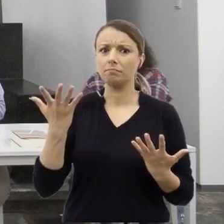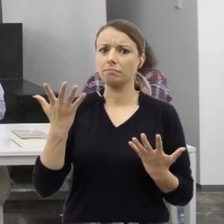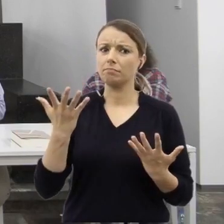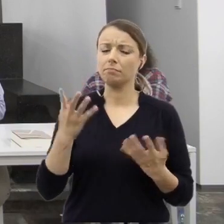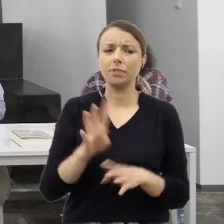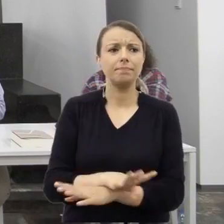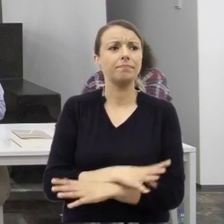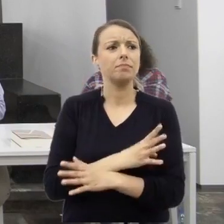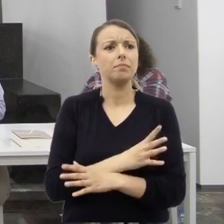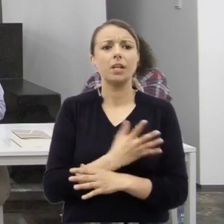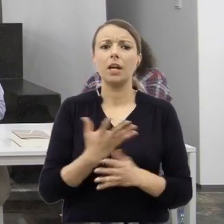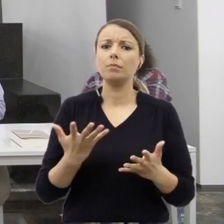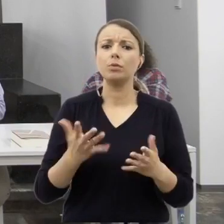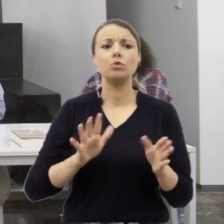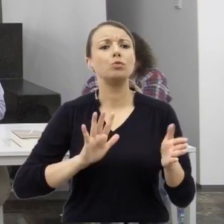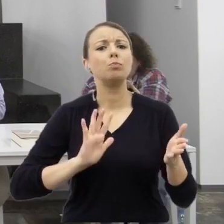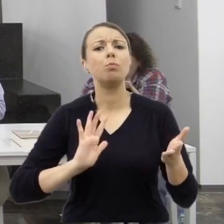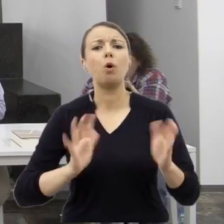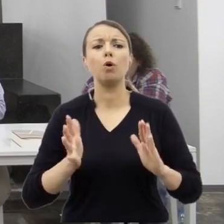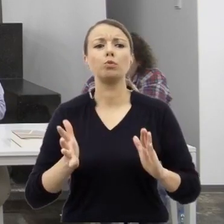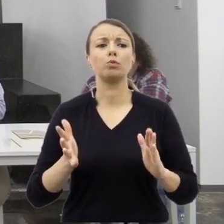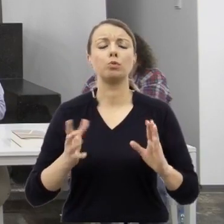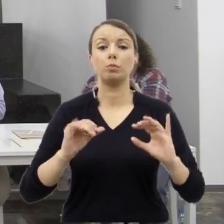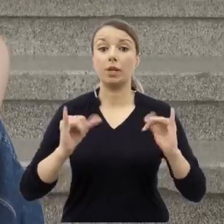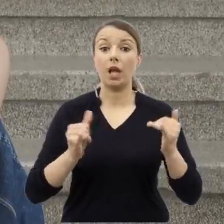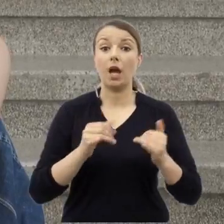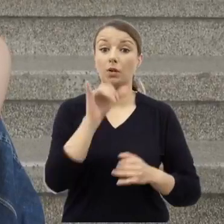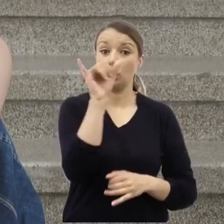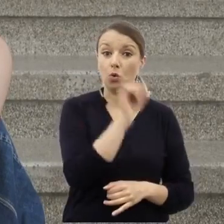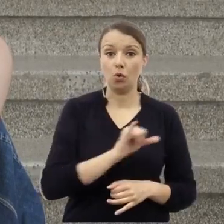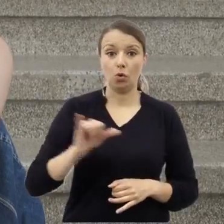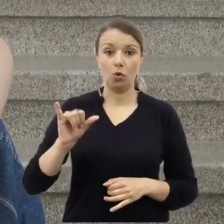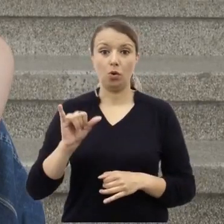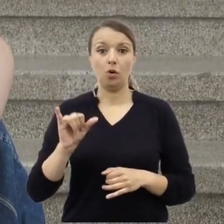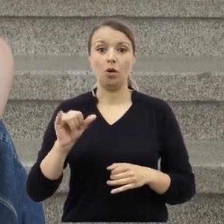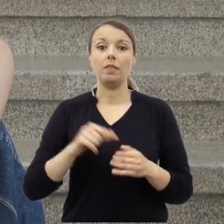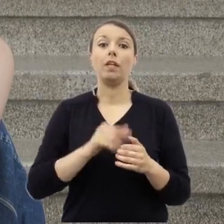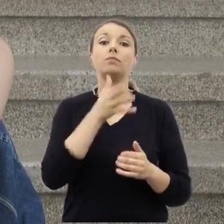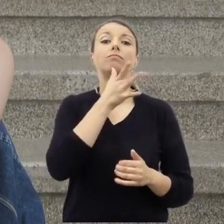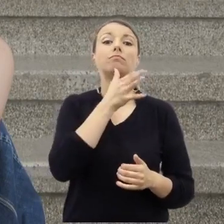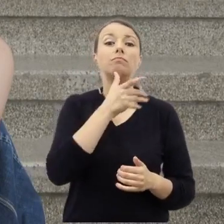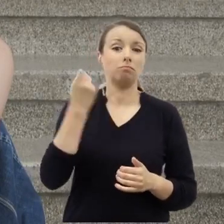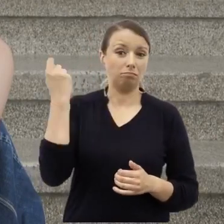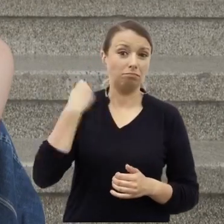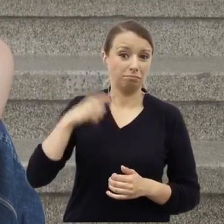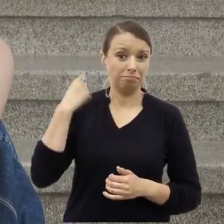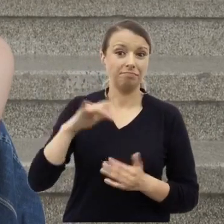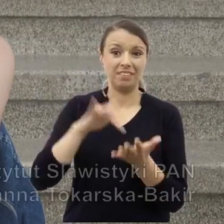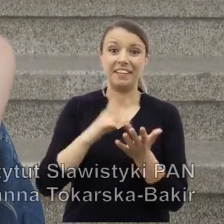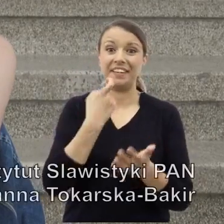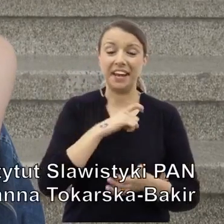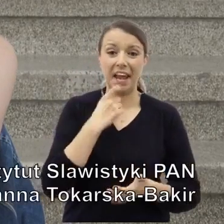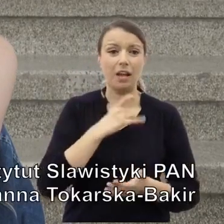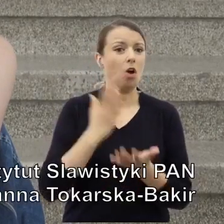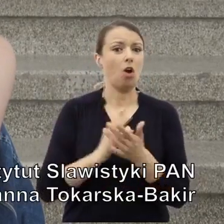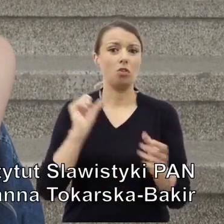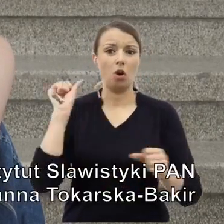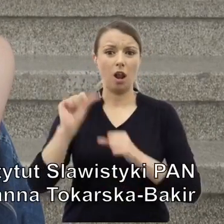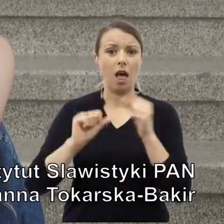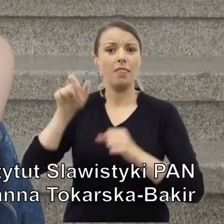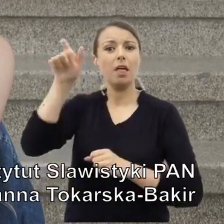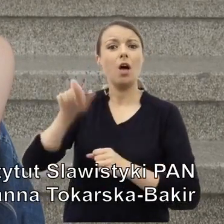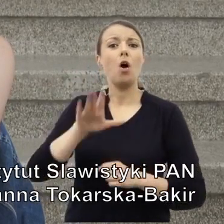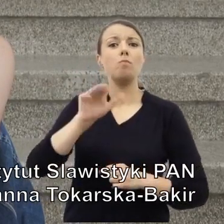sposobów, w jaki rocznicę pogromu kieleckiego od wielu lat obchodzi Bogdan